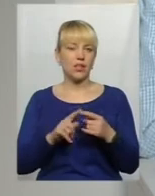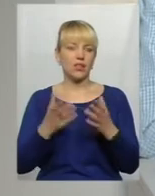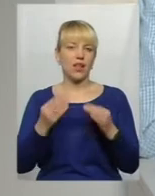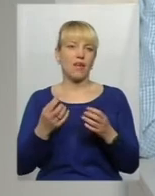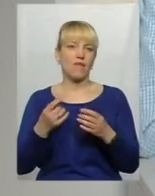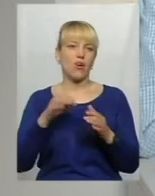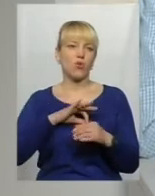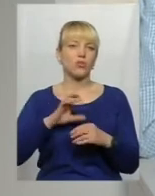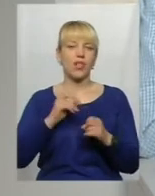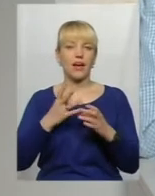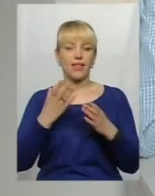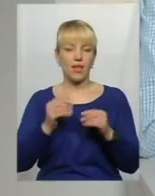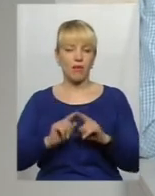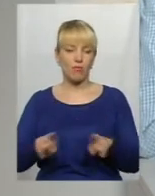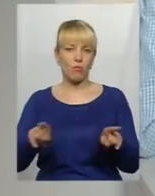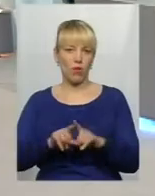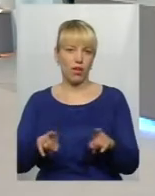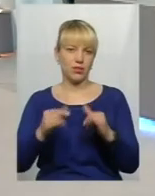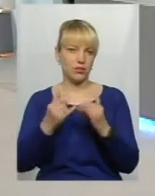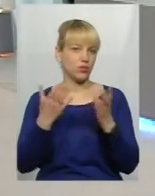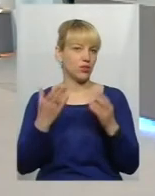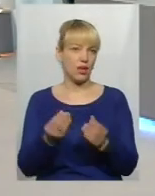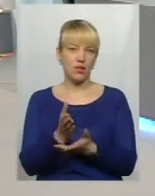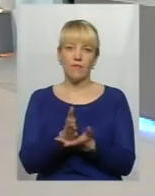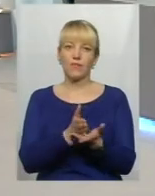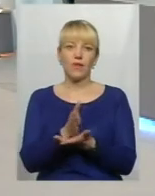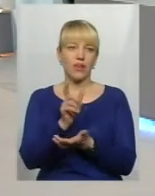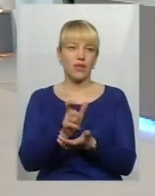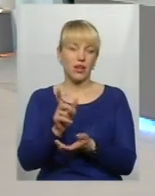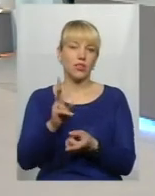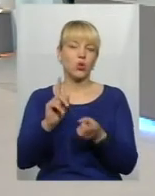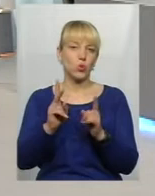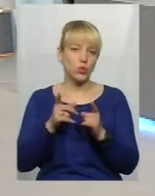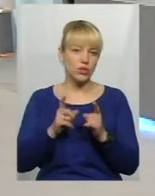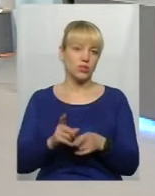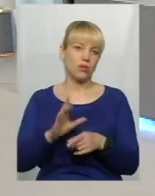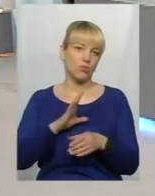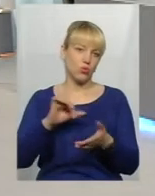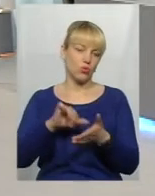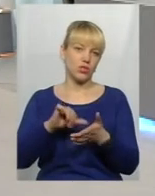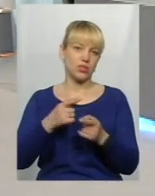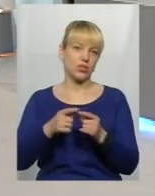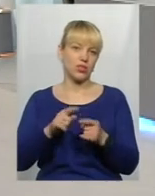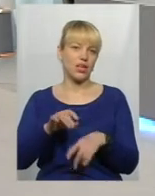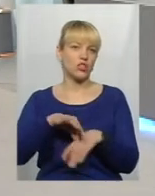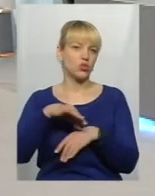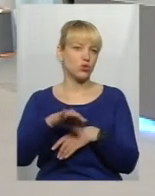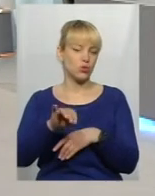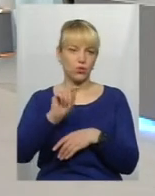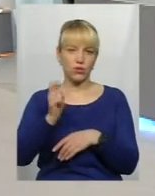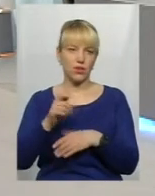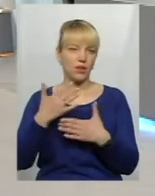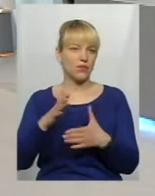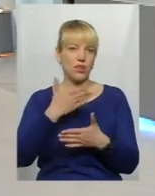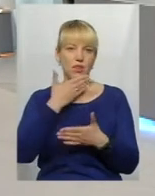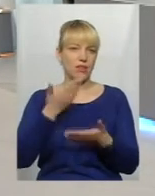день пропаганди. На сьогодні, фактично, ветеранів, які дійсно були учасниками цієї війни, жорстокої війни, майже